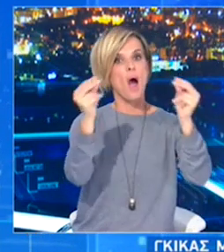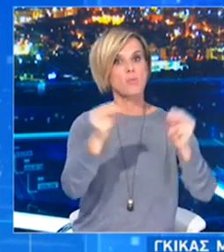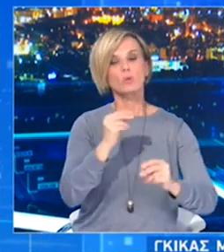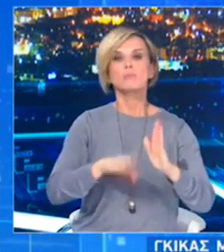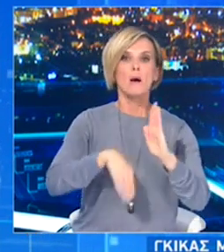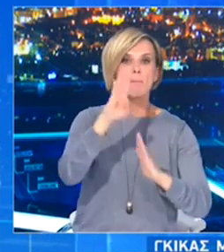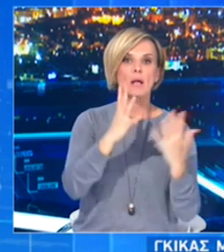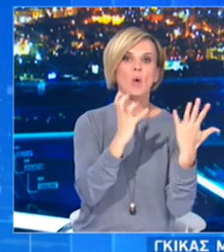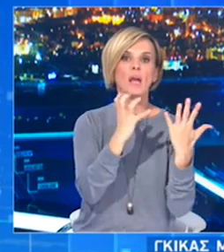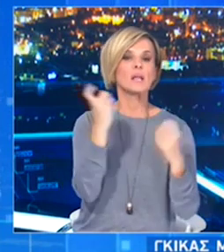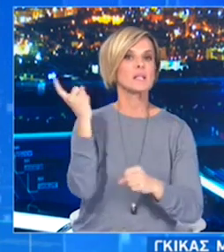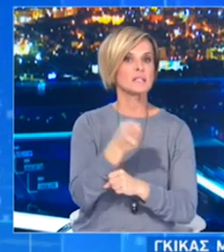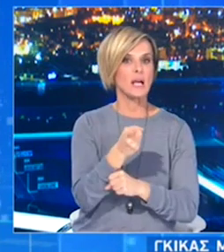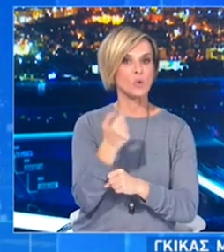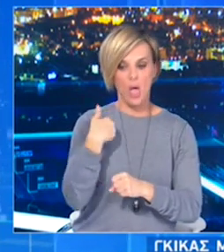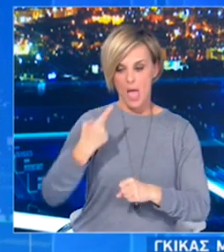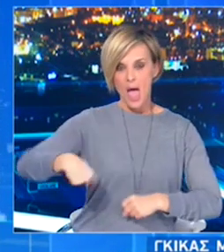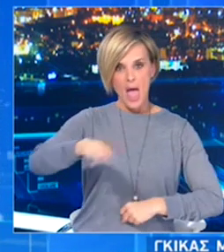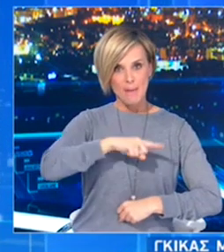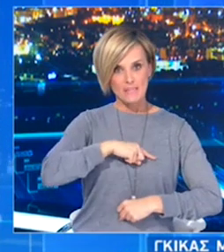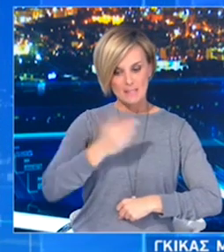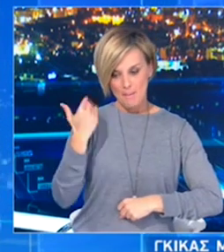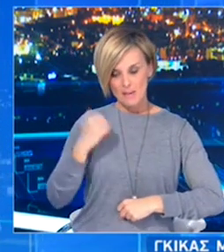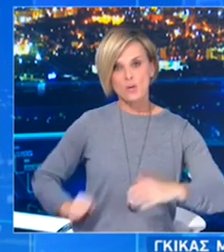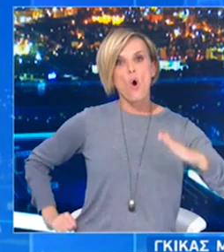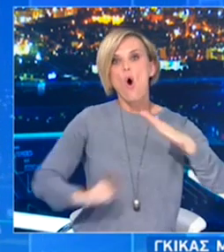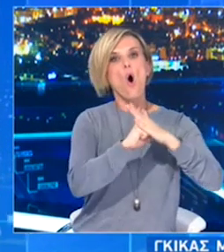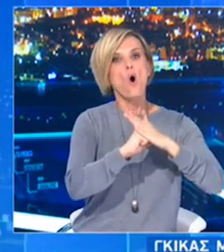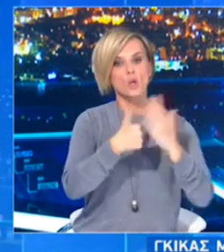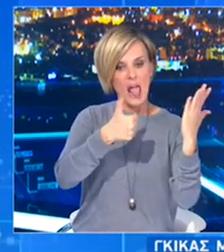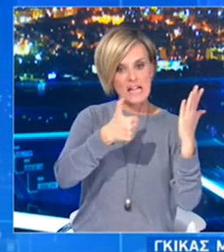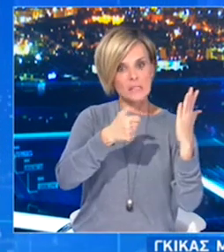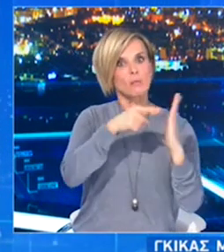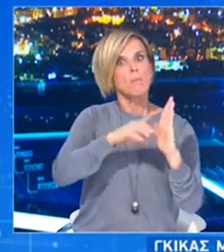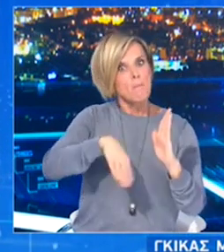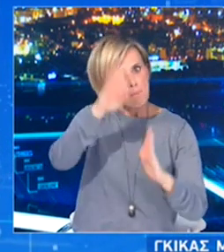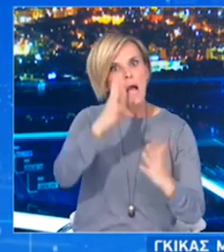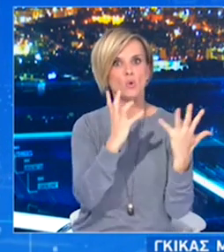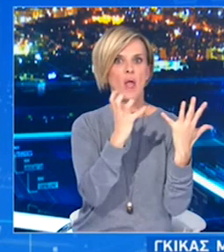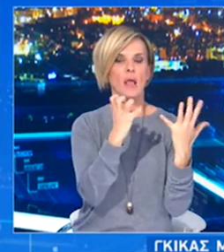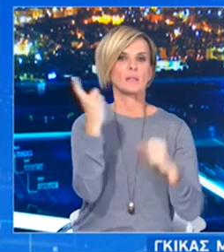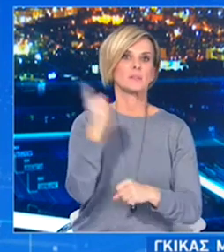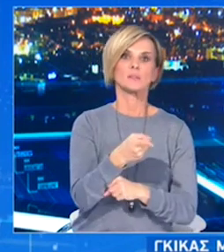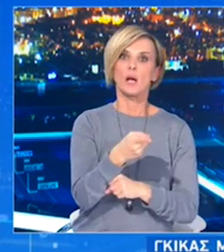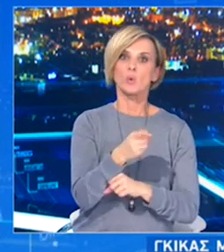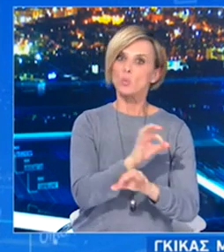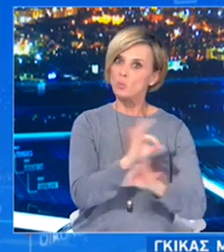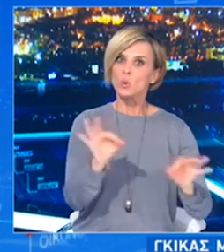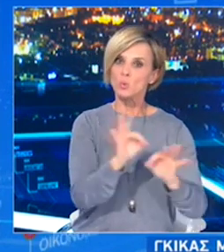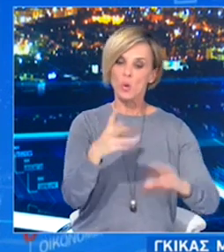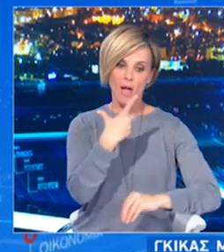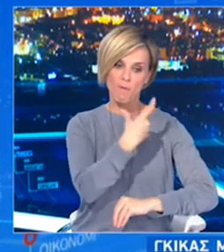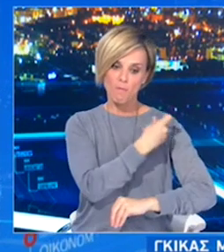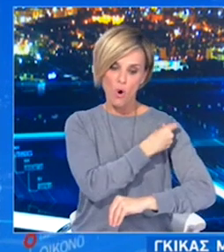Είχαμε βάλει ένα όριο 50-60%. Όλα το έχουνε ξεπεράσει κατά πολύ. Άρα λοιπόν και μάλιστα τα